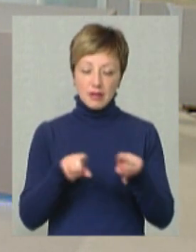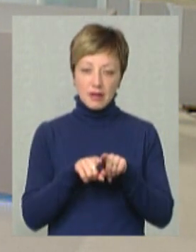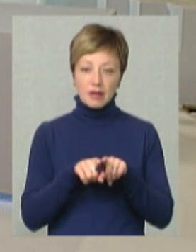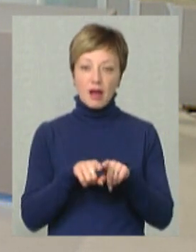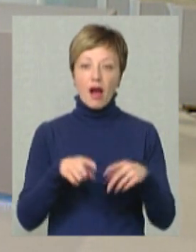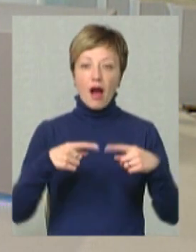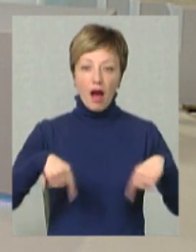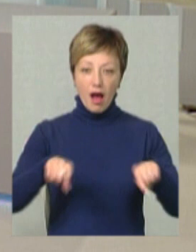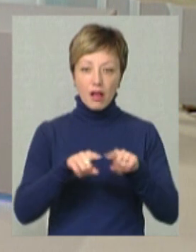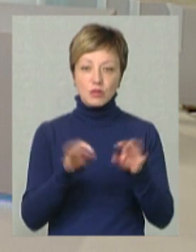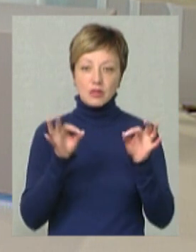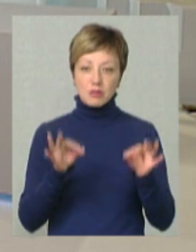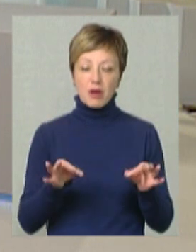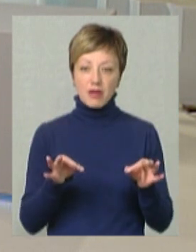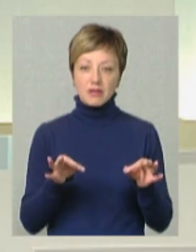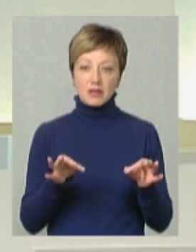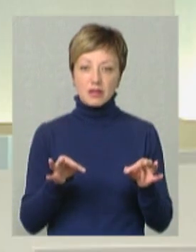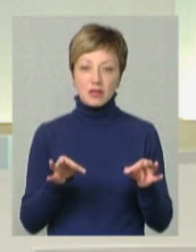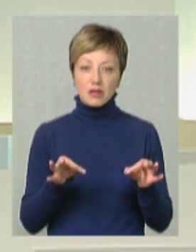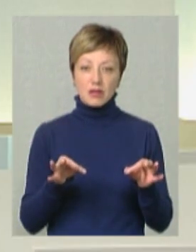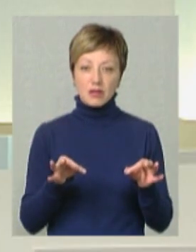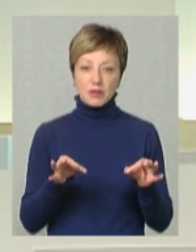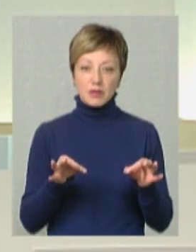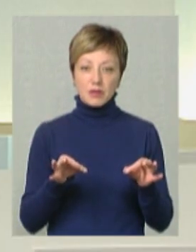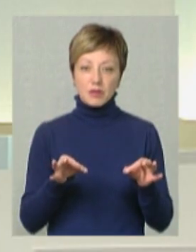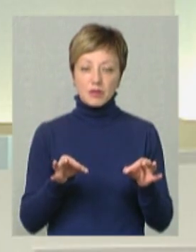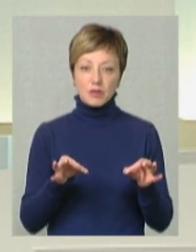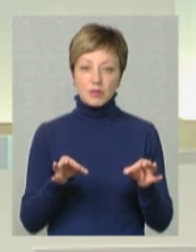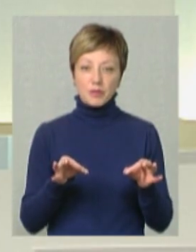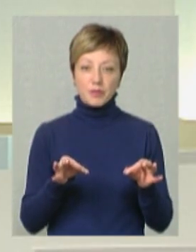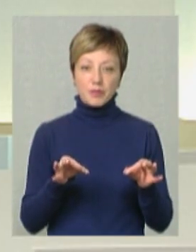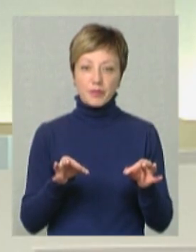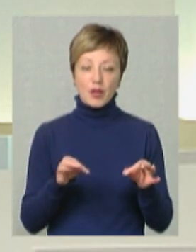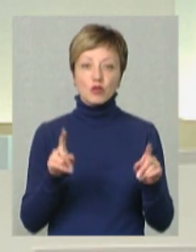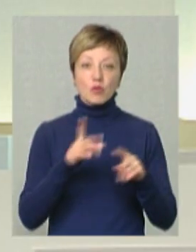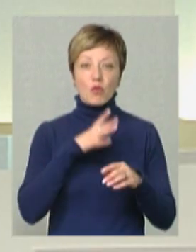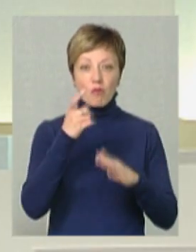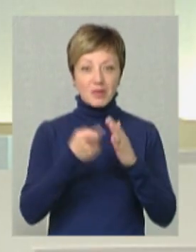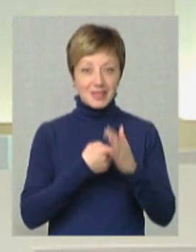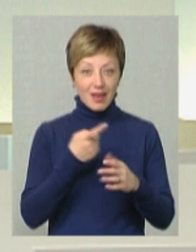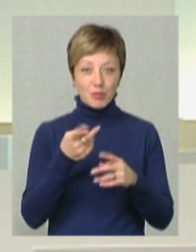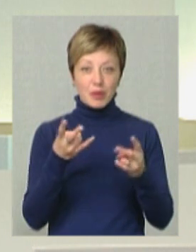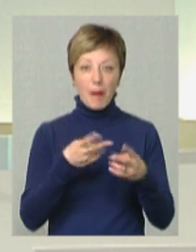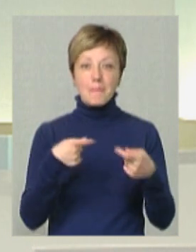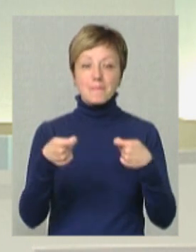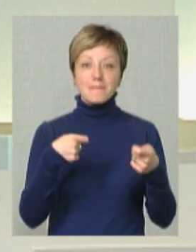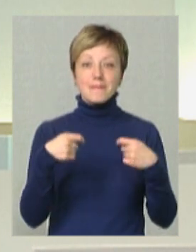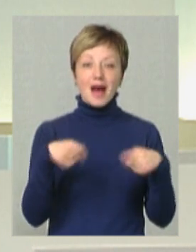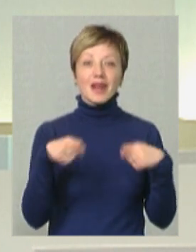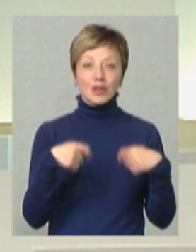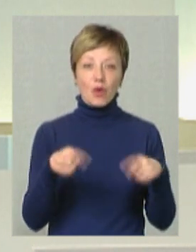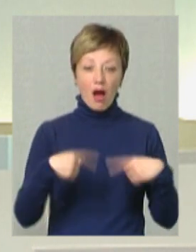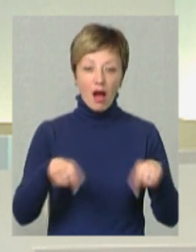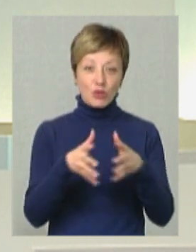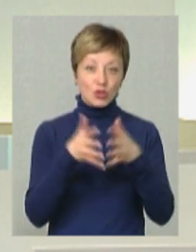Тобто, галузь, насправді, також, щоб продукт був впізнаваний, потрібні маркетологи. Тобто, галузь